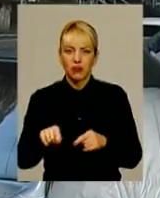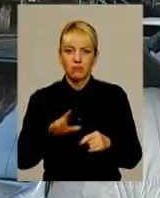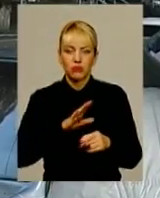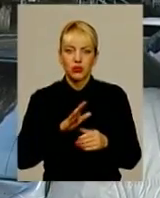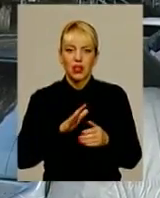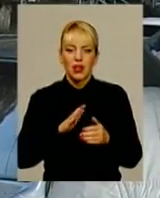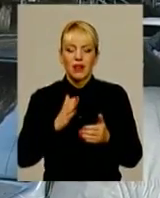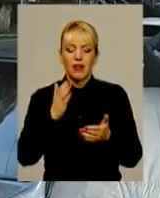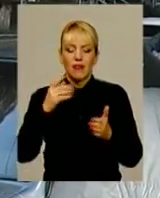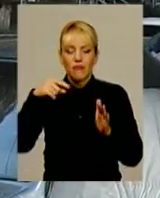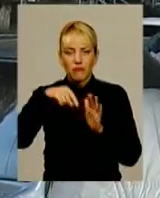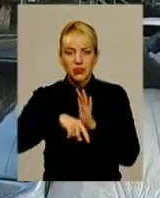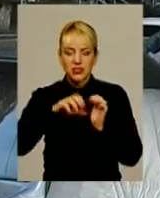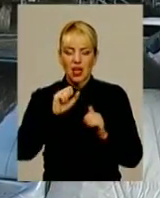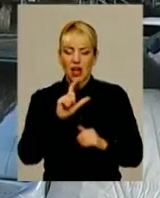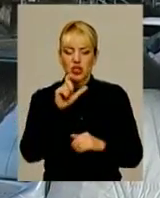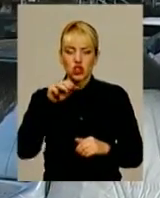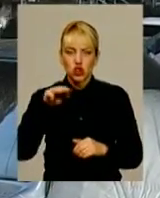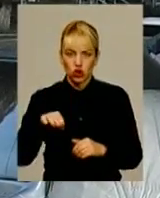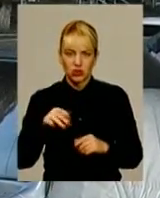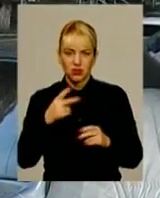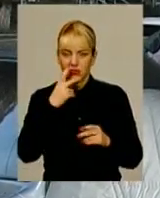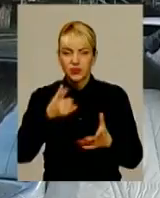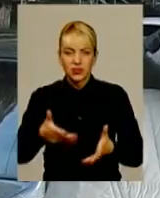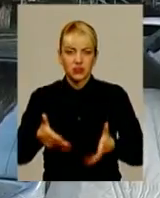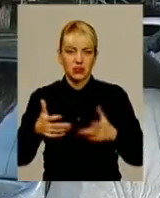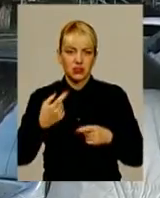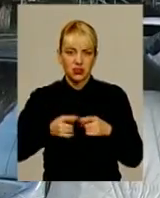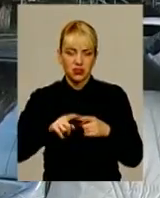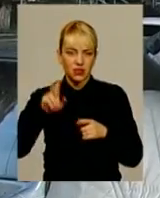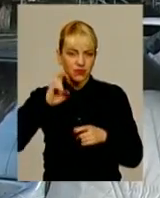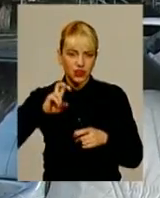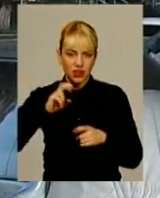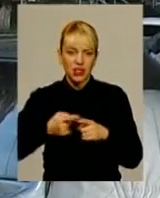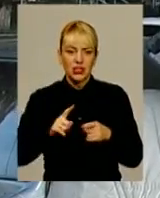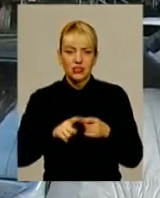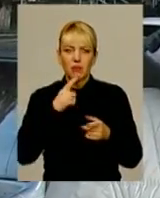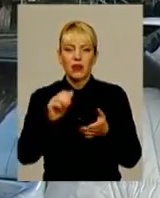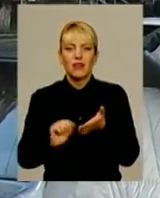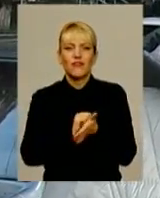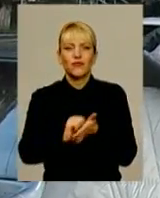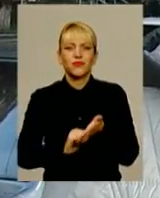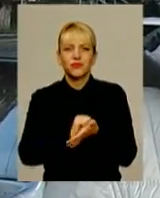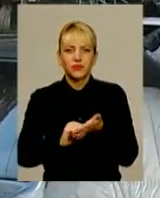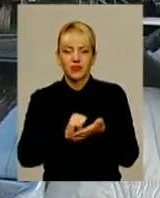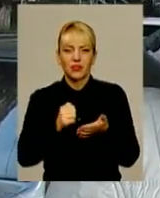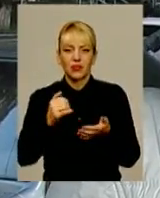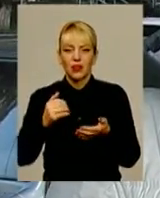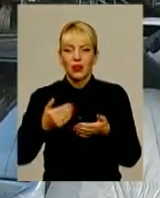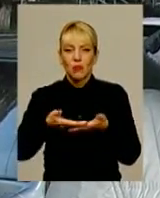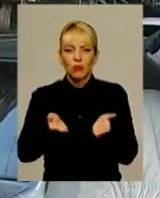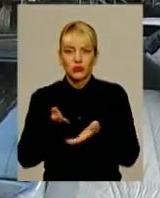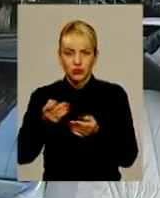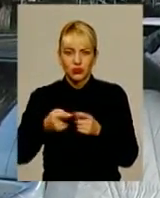азотоамонійного, синтетичних, неоактивних речовинок. Це говорить про те, що миючі засоби тут потрапляли, а